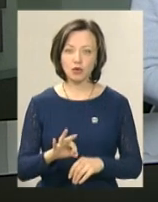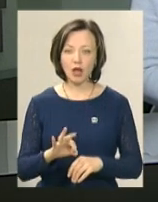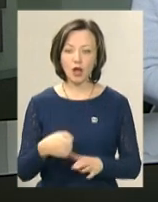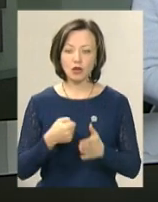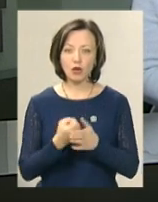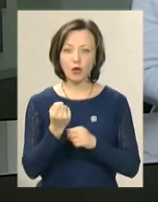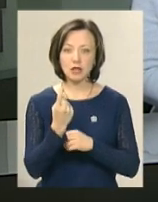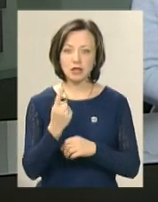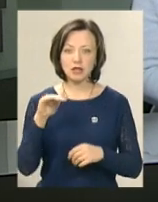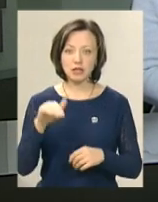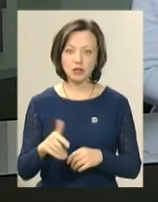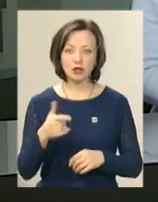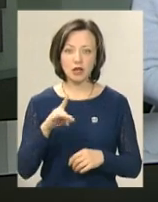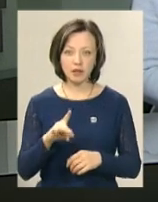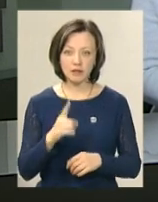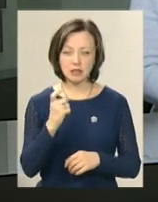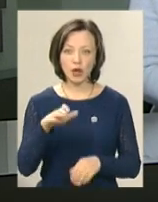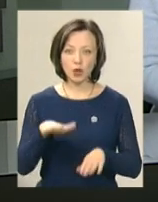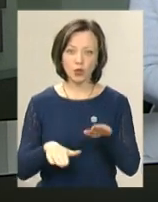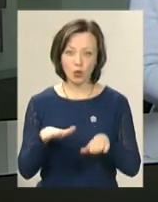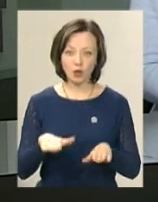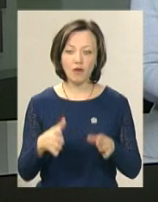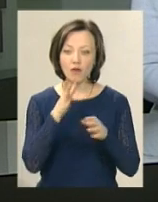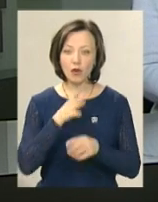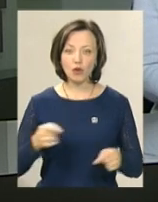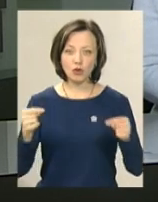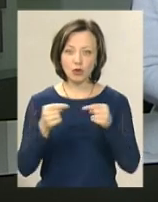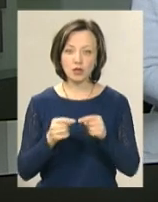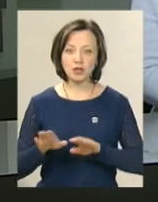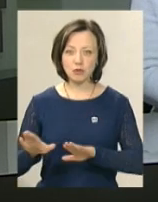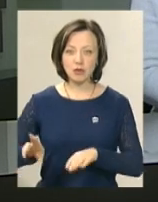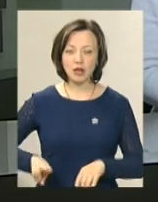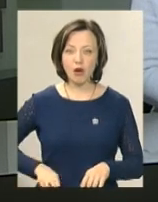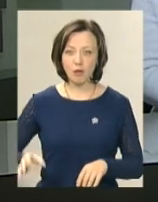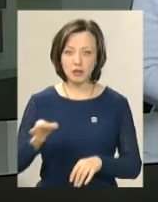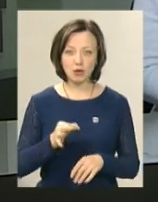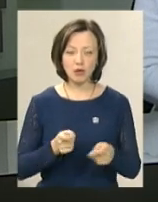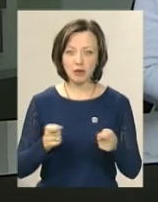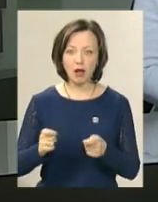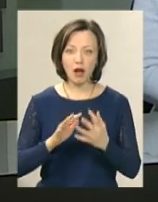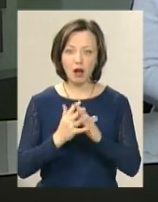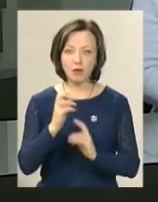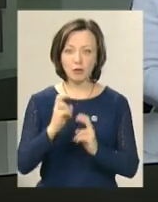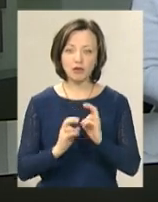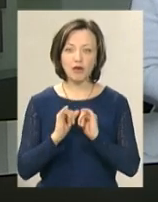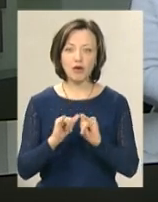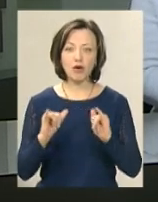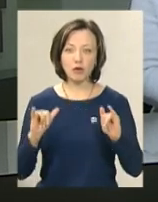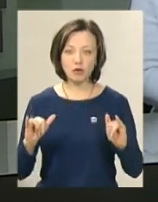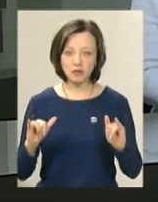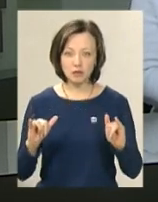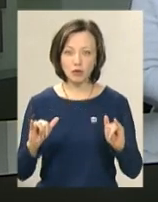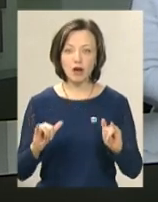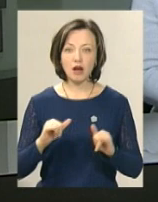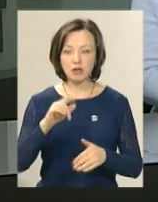тобто до 11 тисяч гривень за тонну. Водночас заступник директора обласного департаменту агропромислового розвитку Вадим